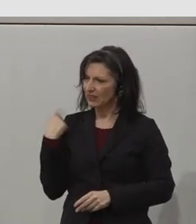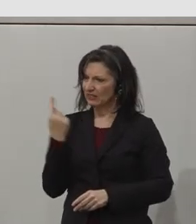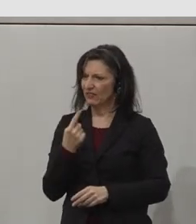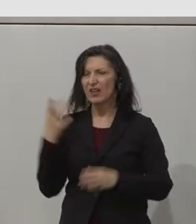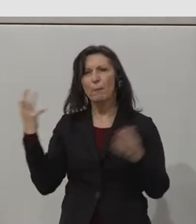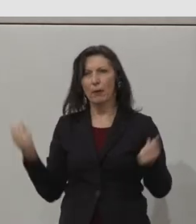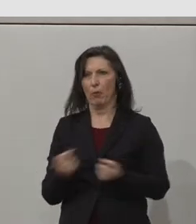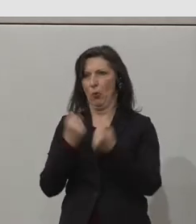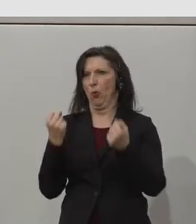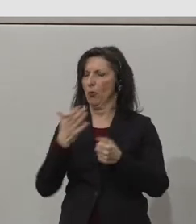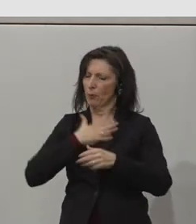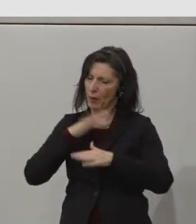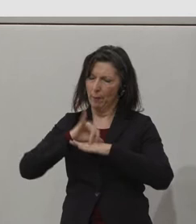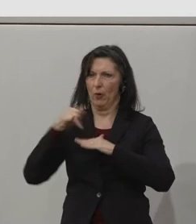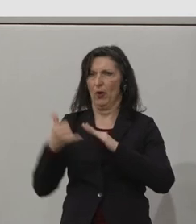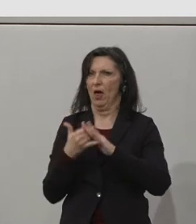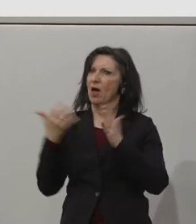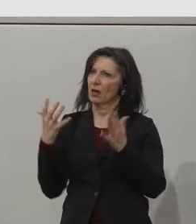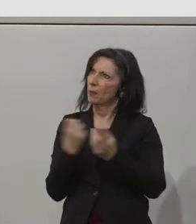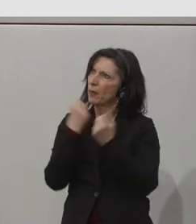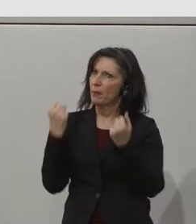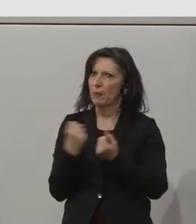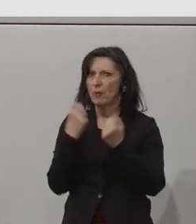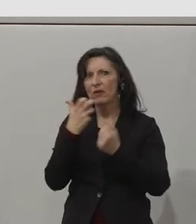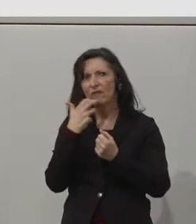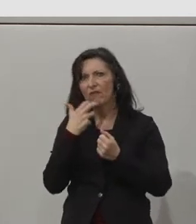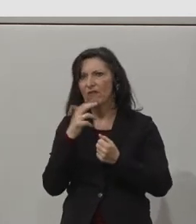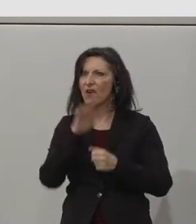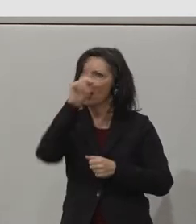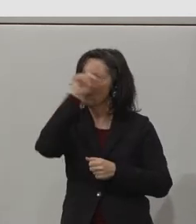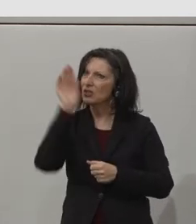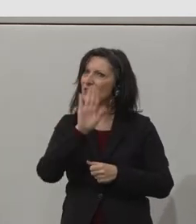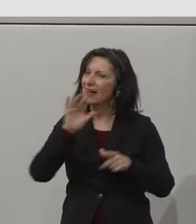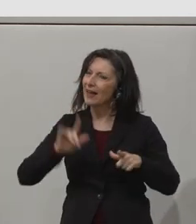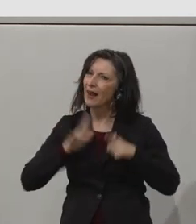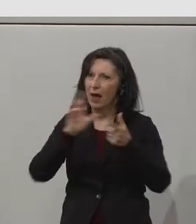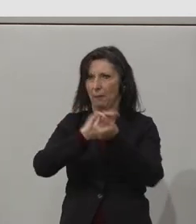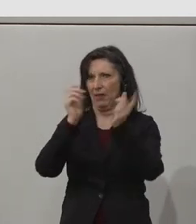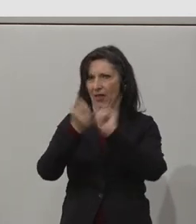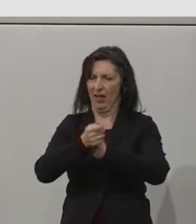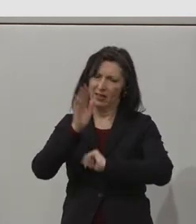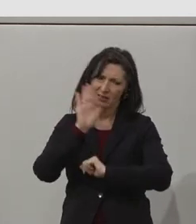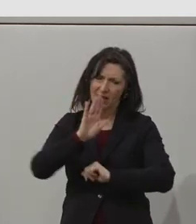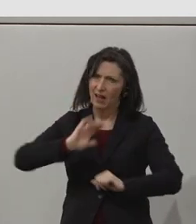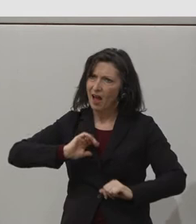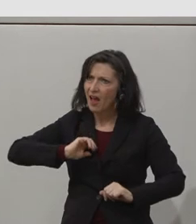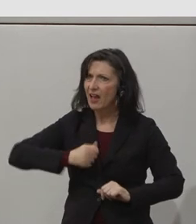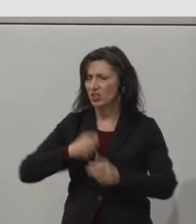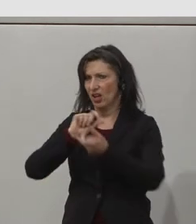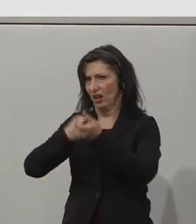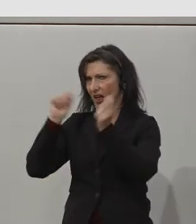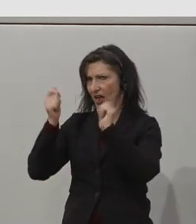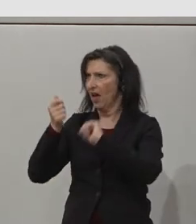to change lives, but also to change attitudes about intellectual disability and to help people to focus on